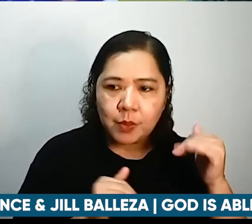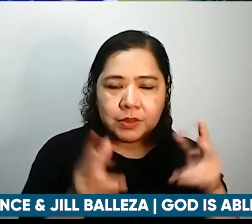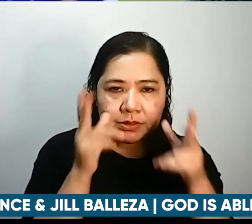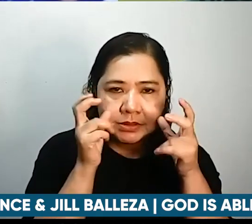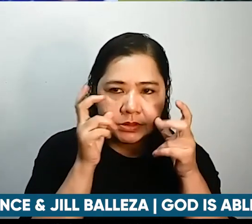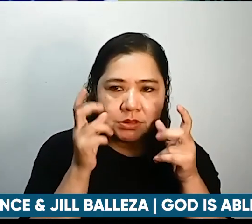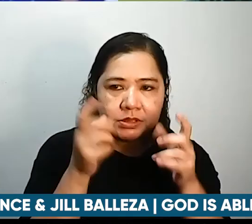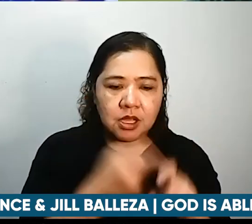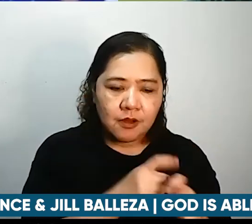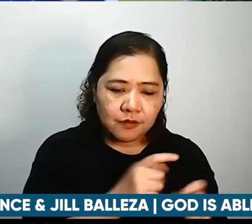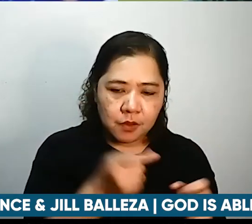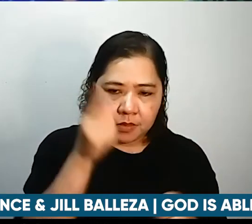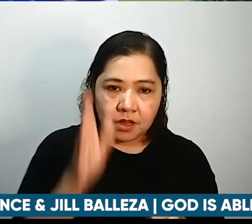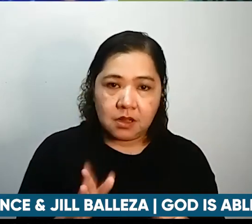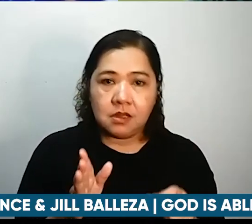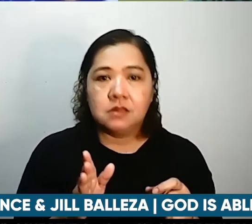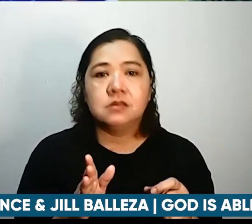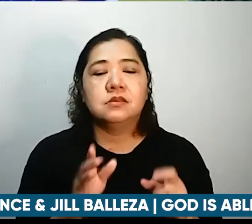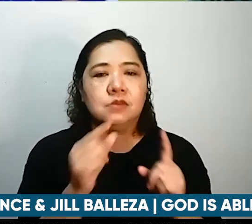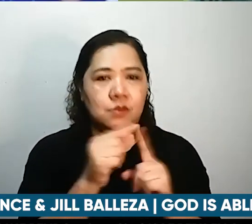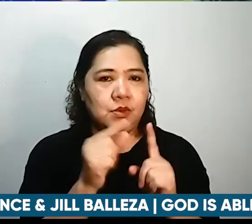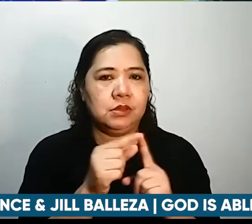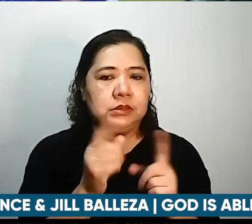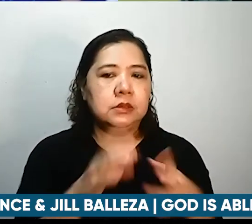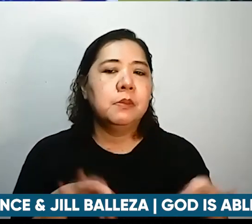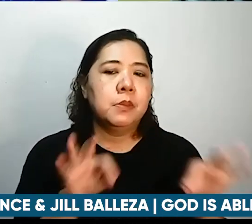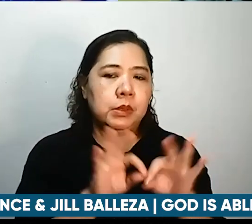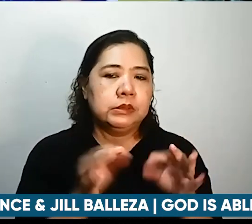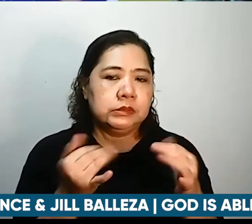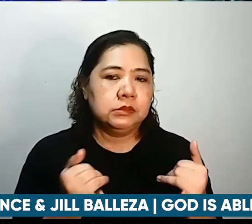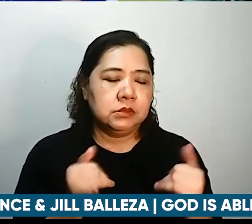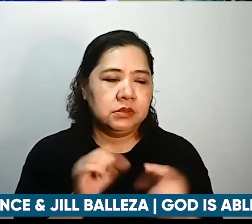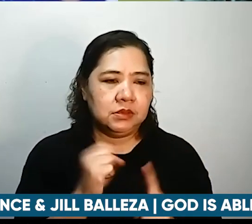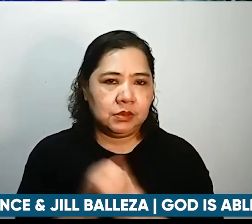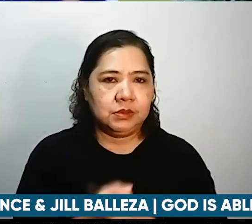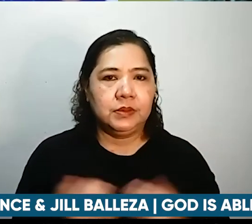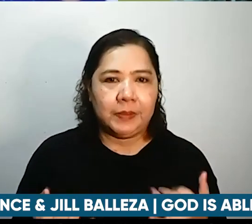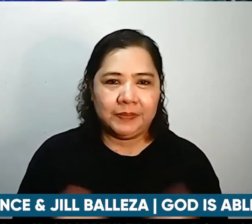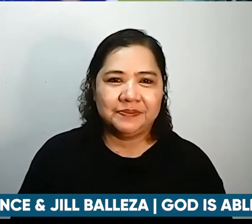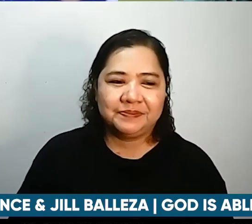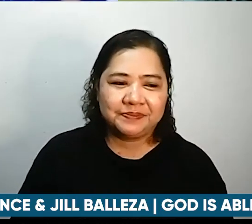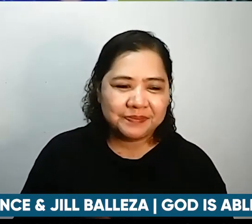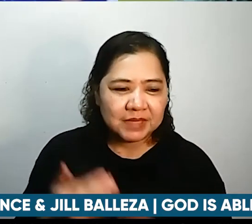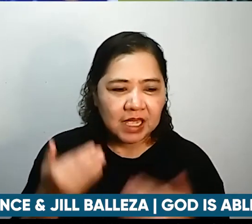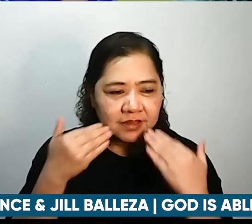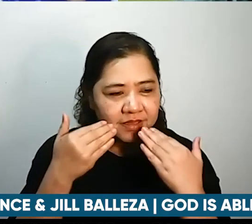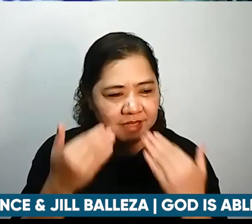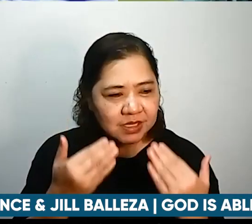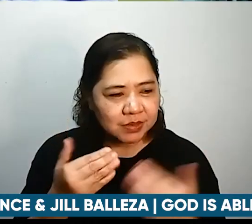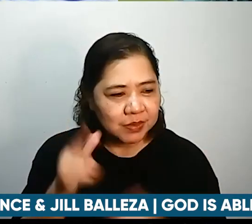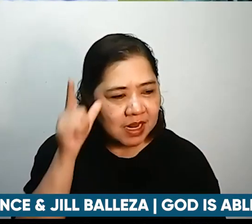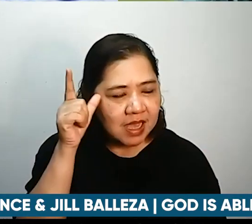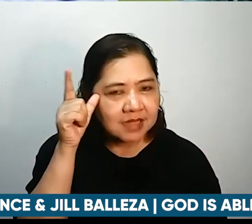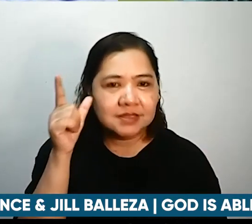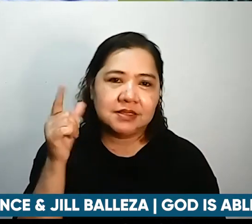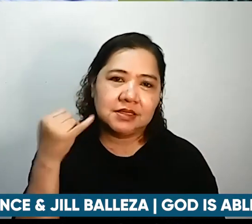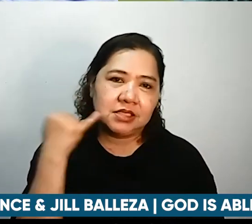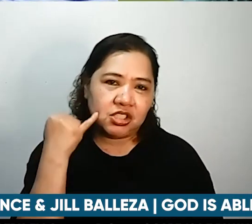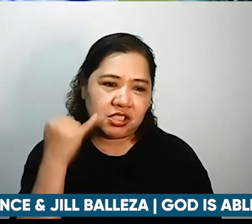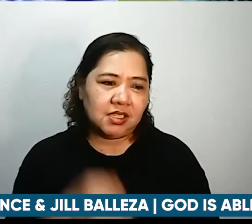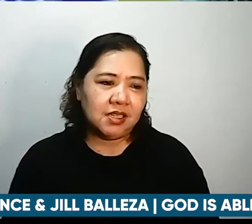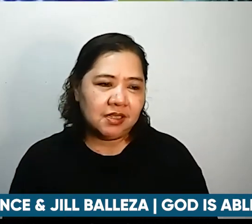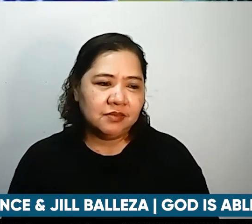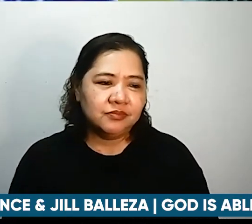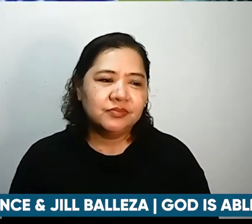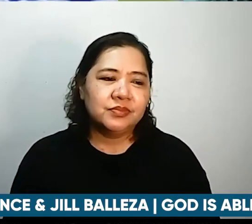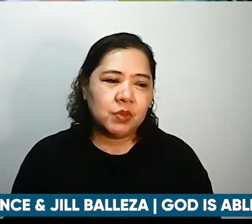which is always very important in these circumstances so maraming salamat po sa inyo Lance and Jill God bless you looking forward to seeing